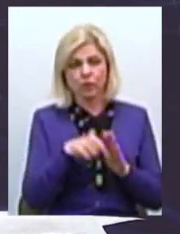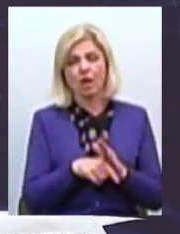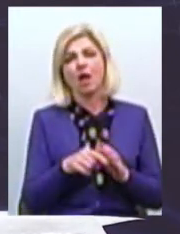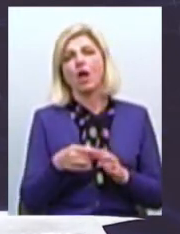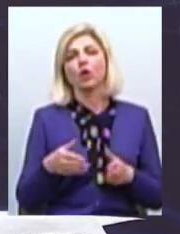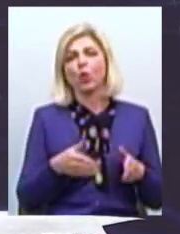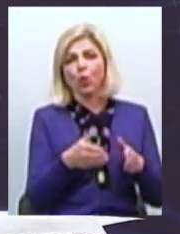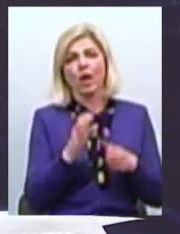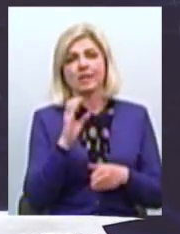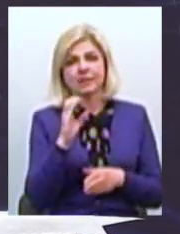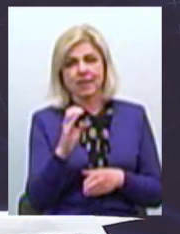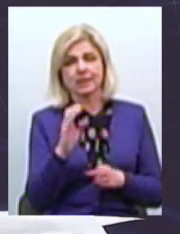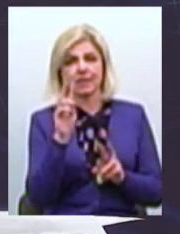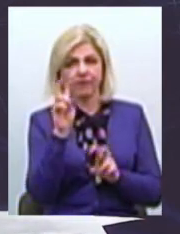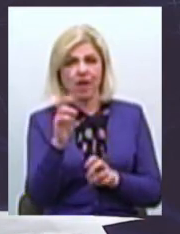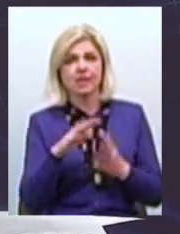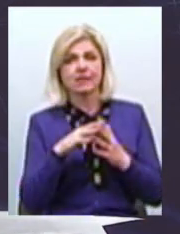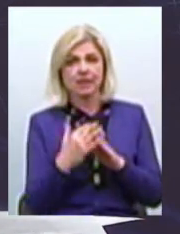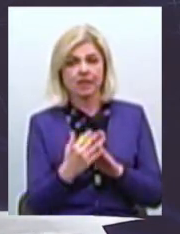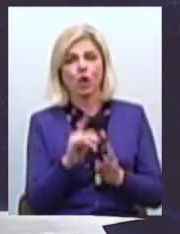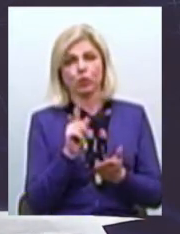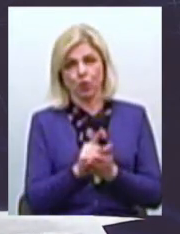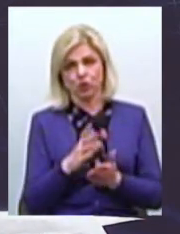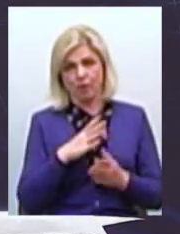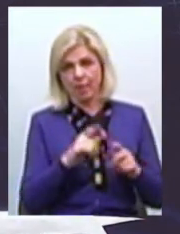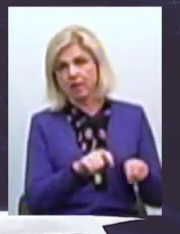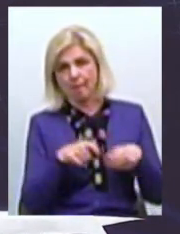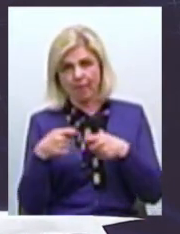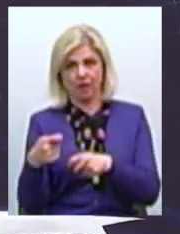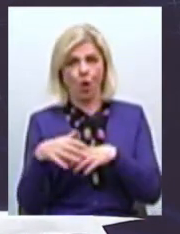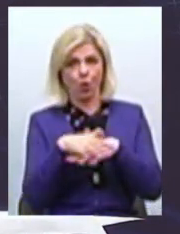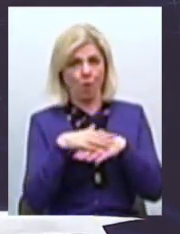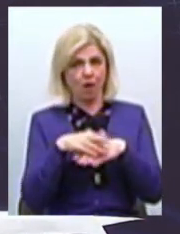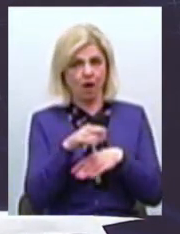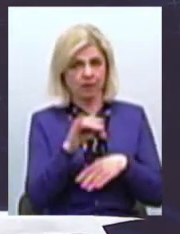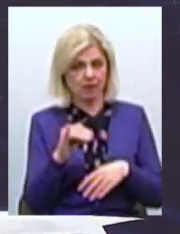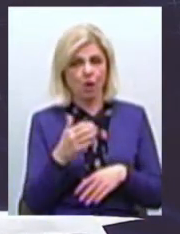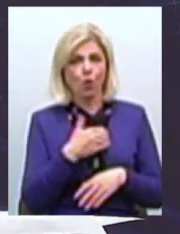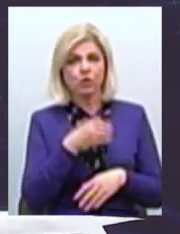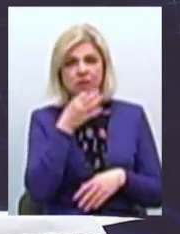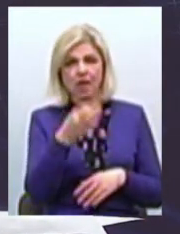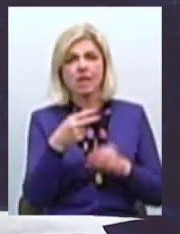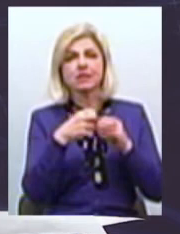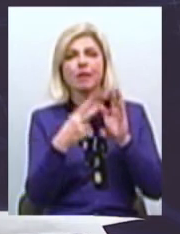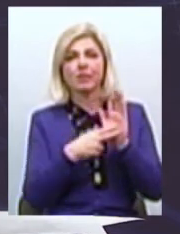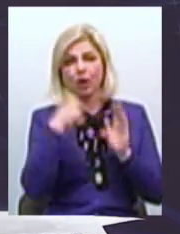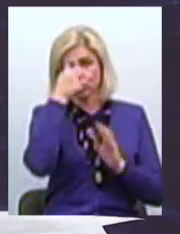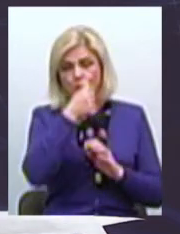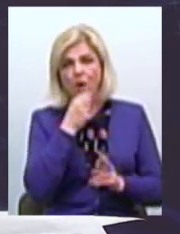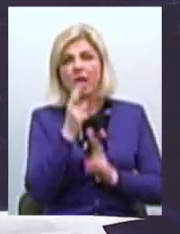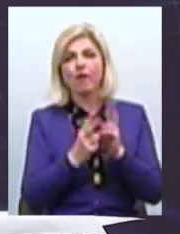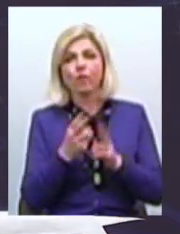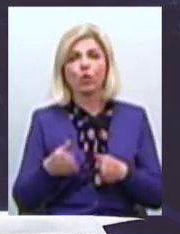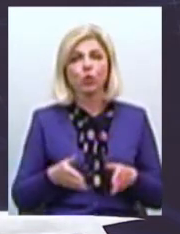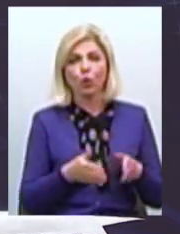Дороги С Значення сільські Повинні бути передані громаді Я хочу сказати Що з 2018 року У нас проходить реформа Дорожнього фонду